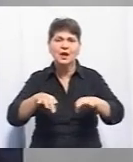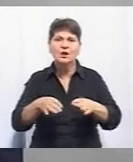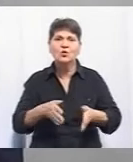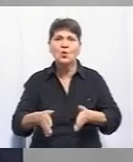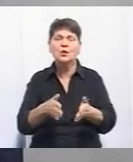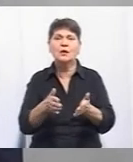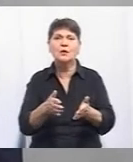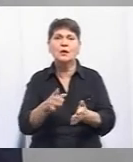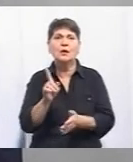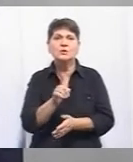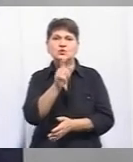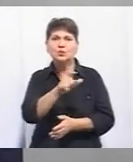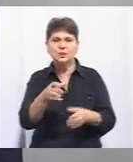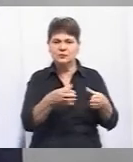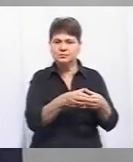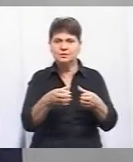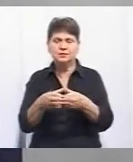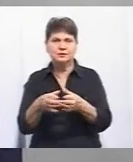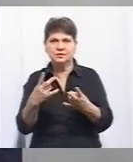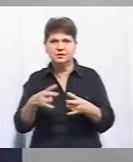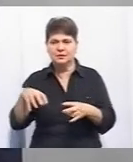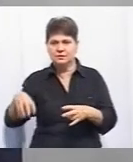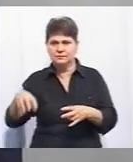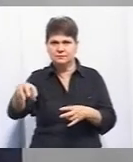групувалися у бабіч дороги?